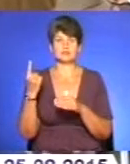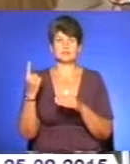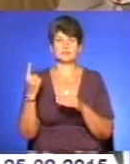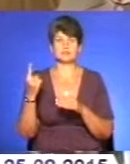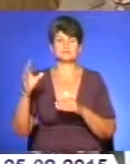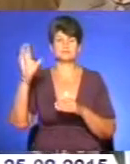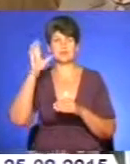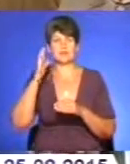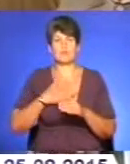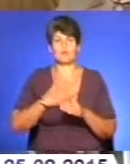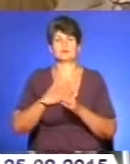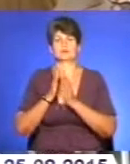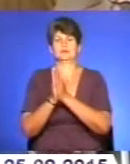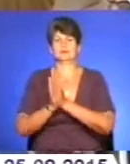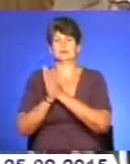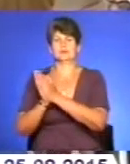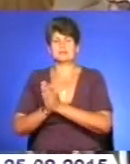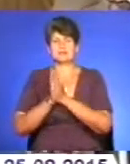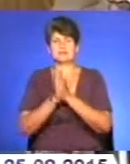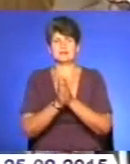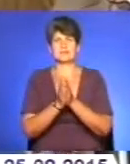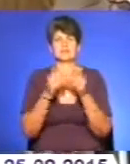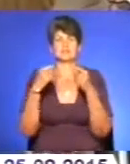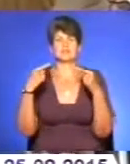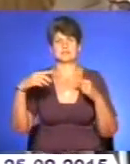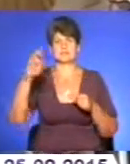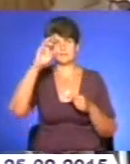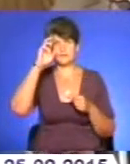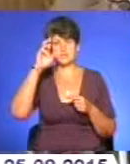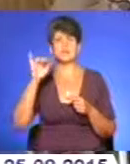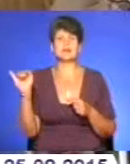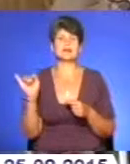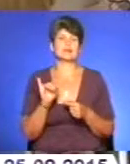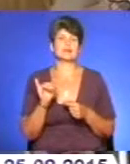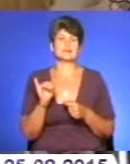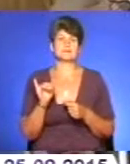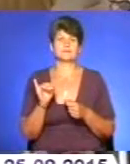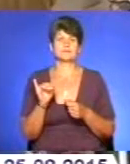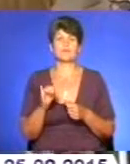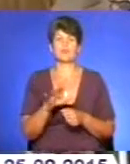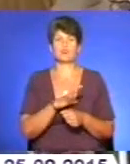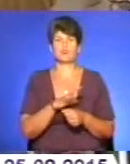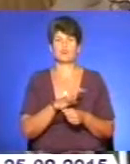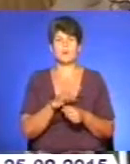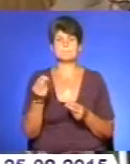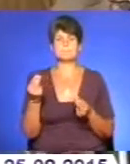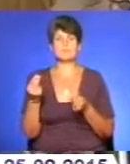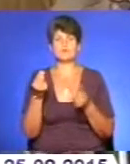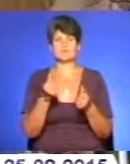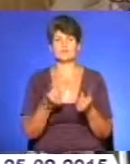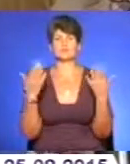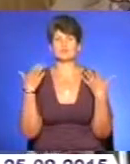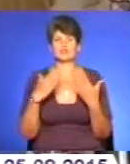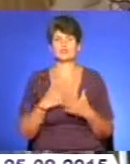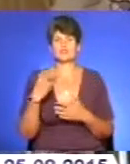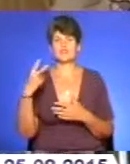на мої чисельні звернення в різні країни і було профінансовано відпочинок 20